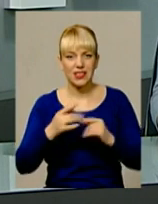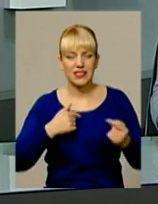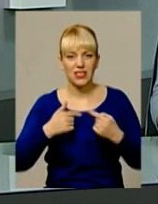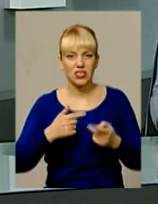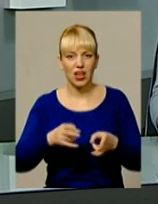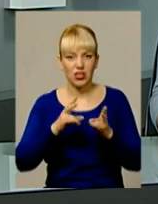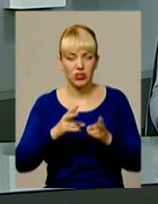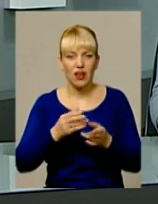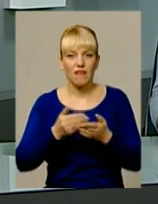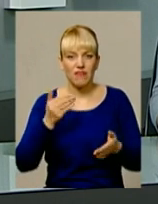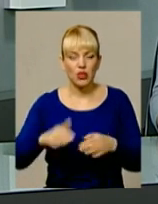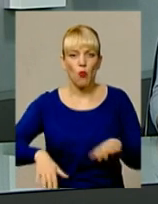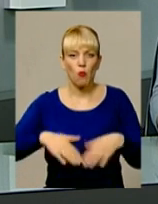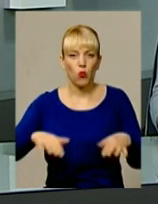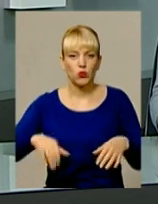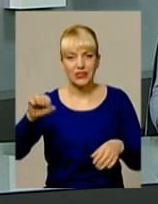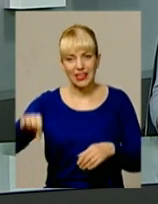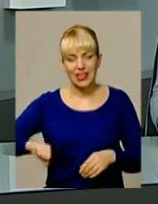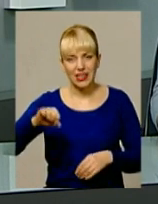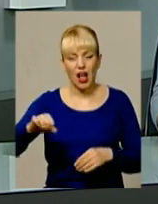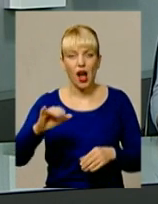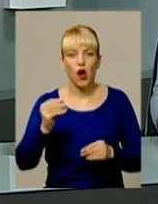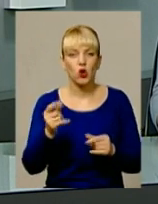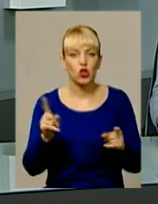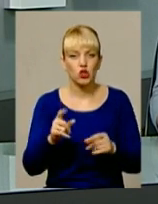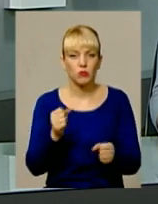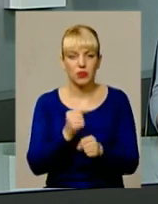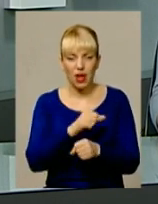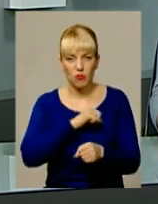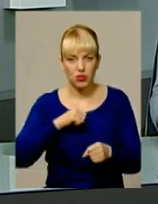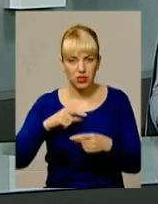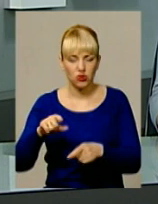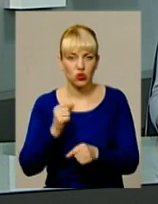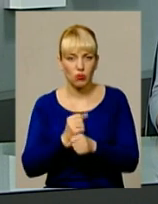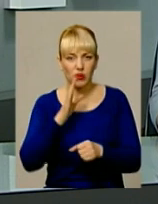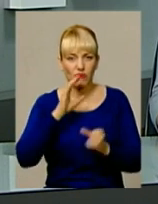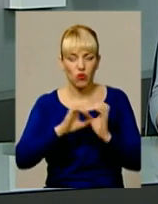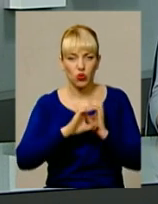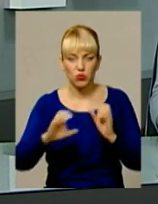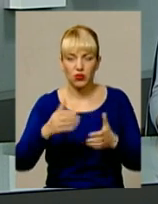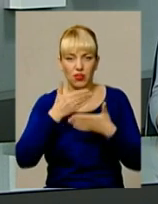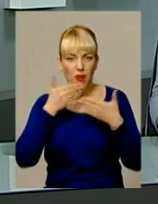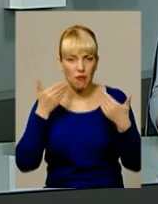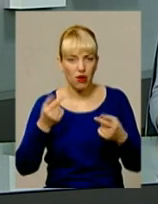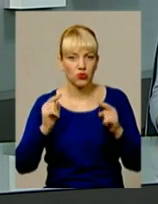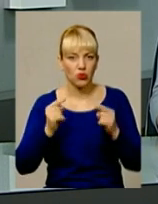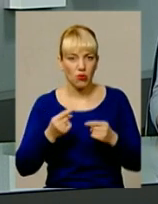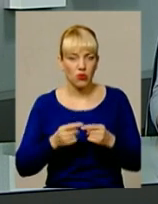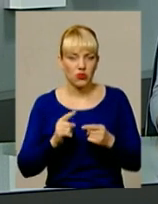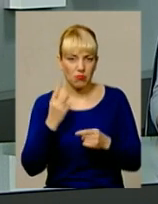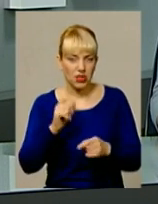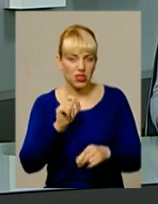пусті криниці. А коштів, щоб самостійно зробити централізоване водопостачання, не мають. Це і стало першочерговим завданням для